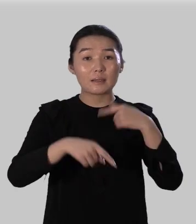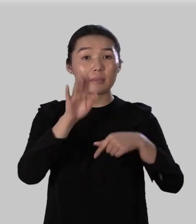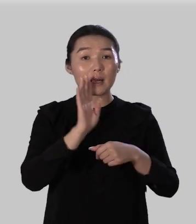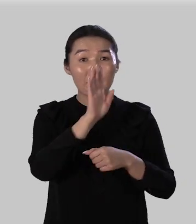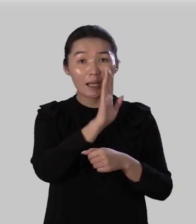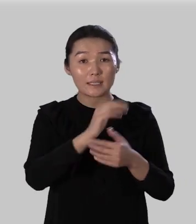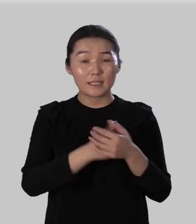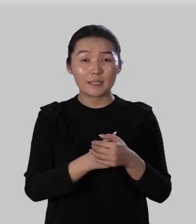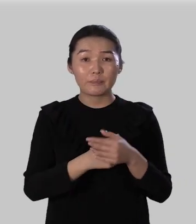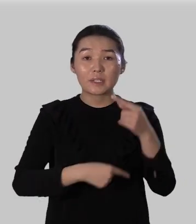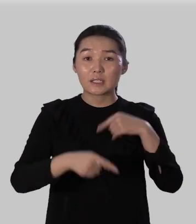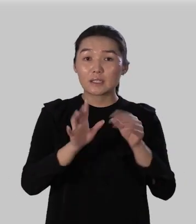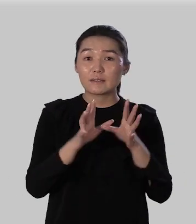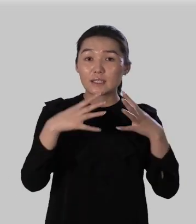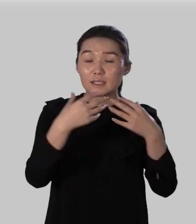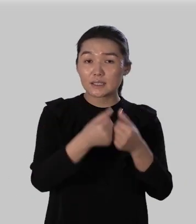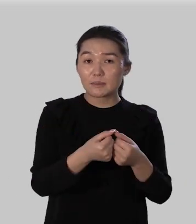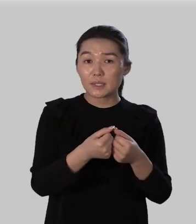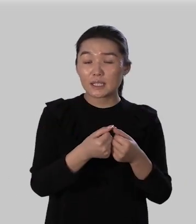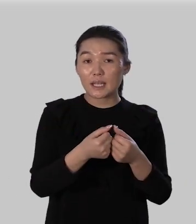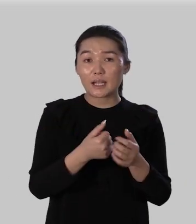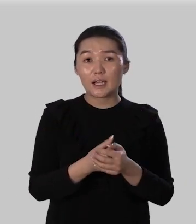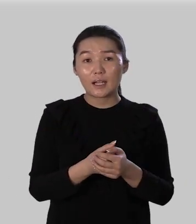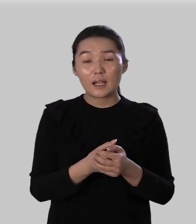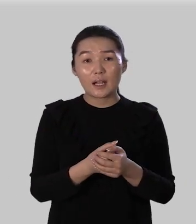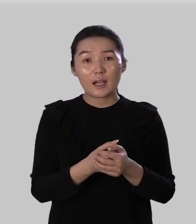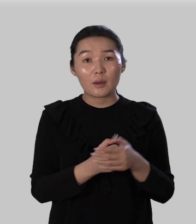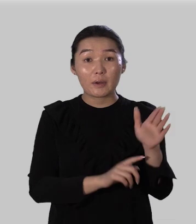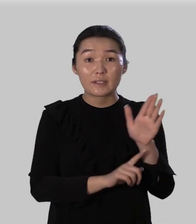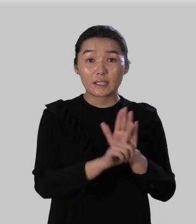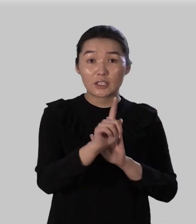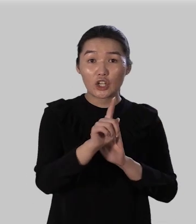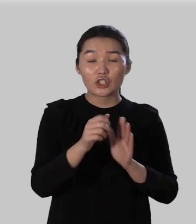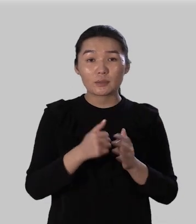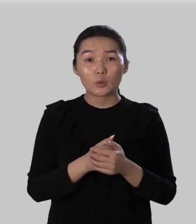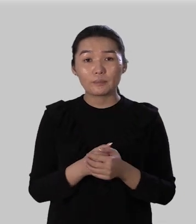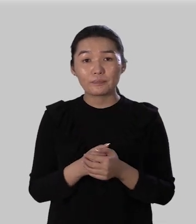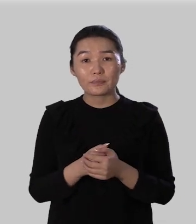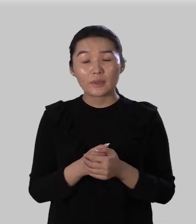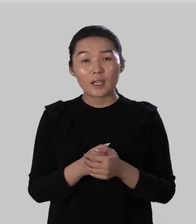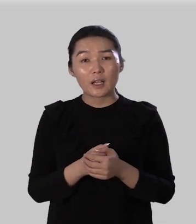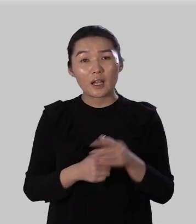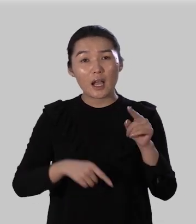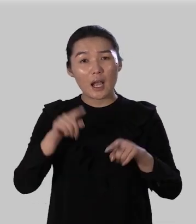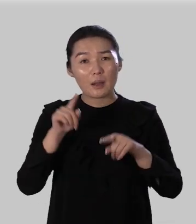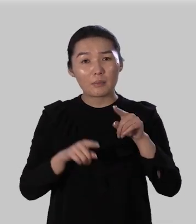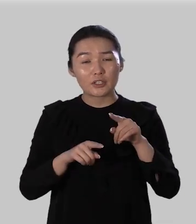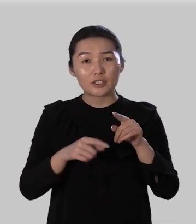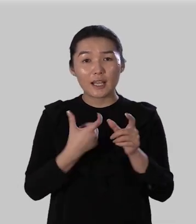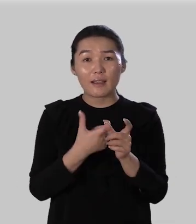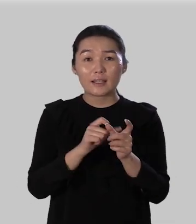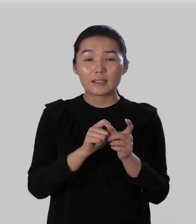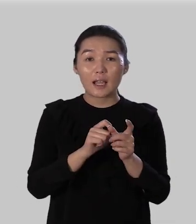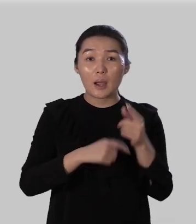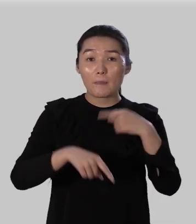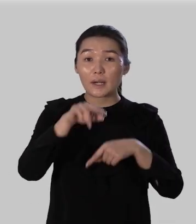предшественник семье роде племени по восходящему колену обычно далее деда или